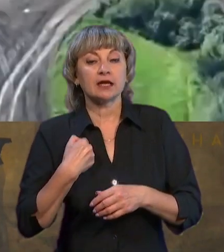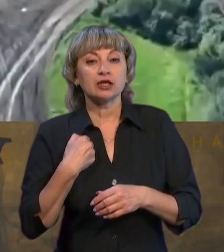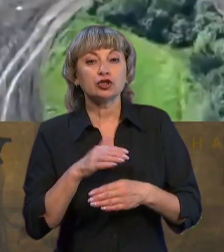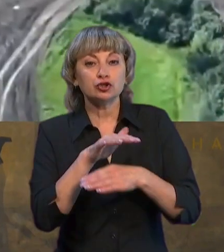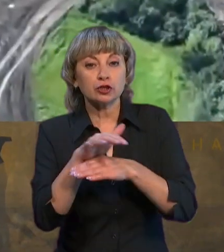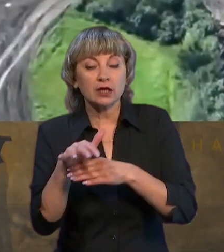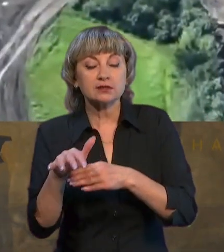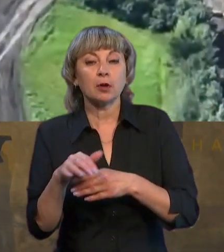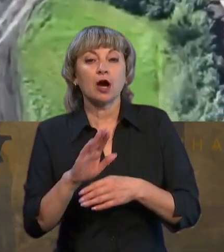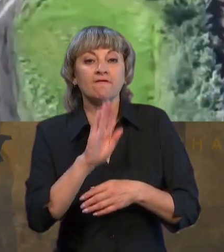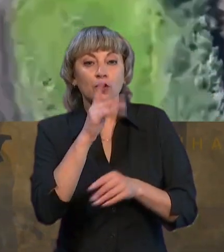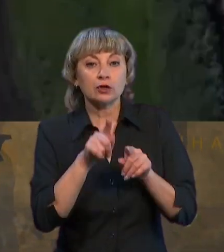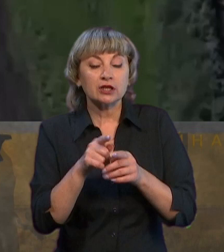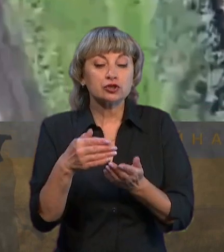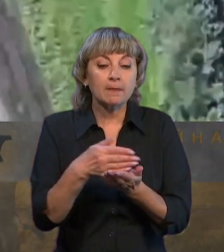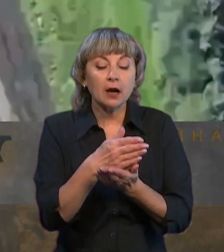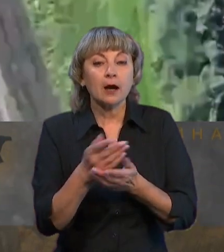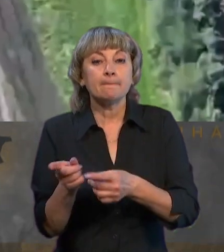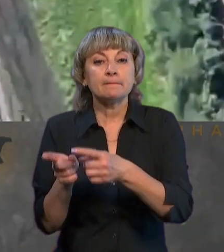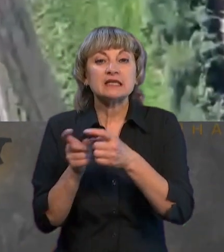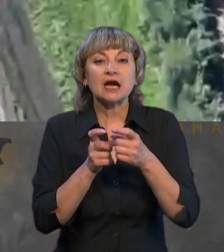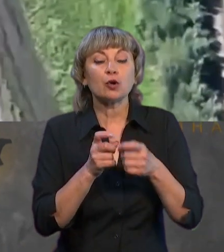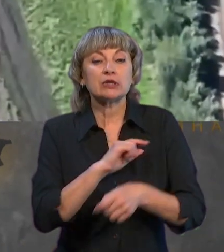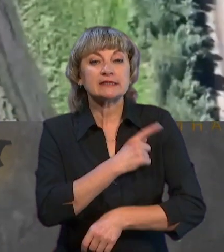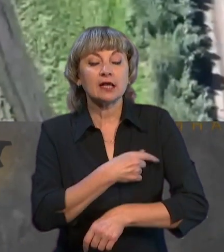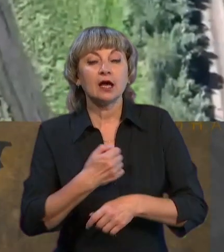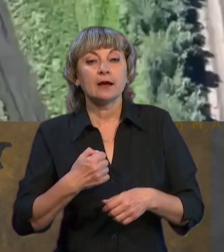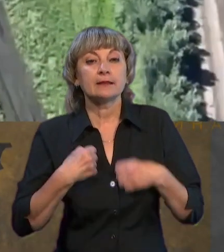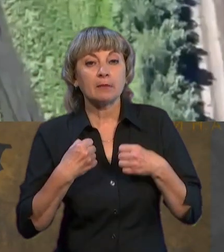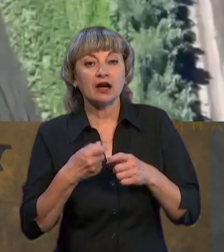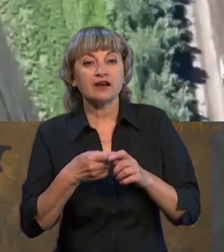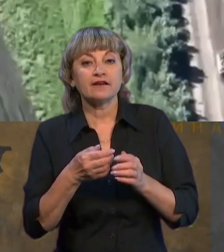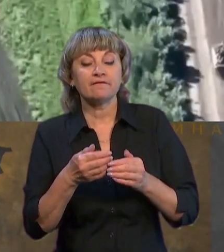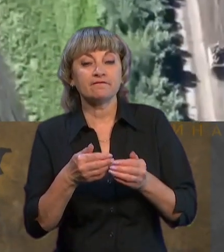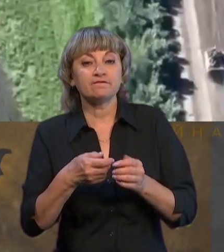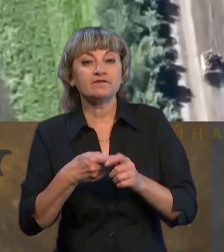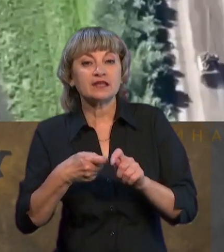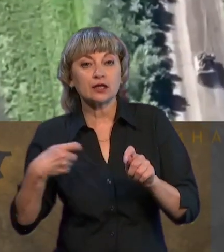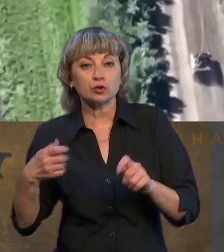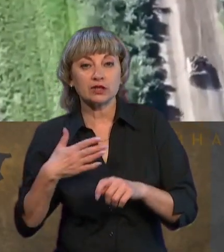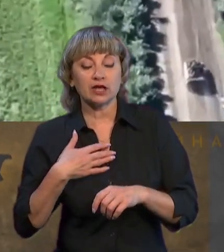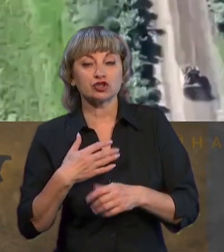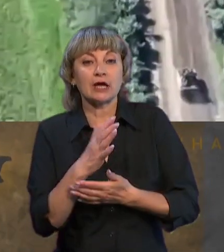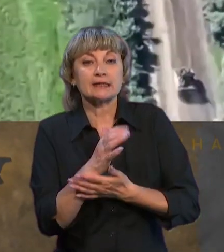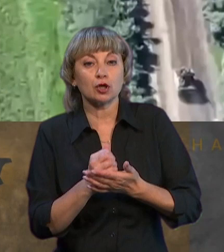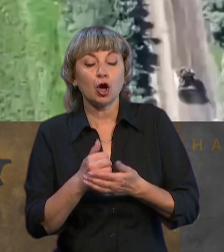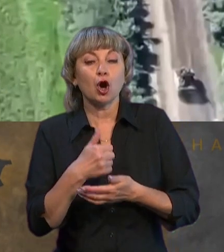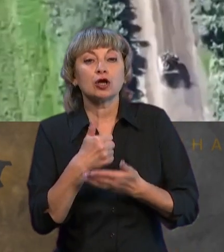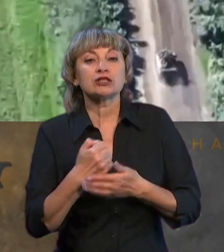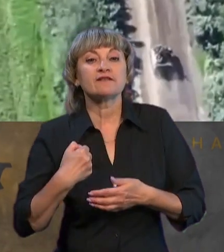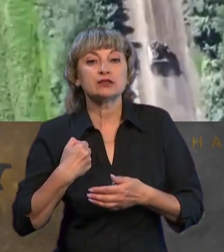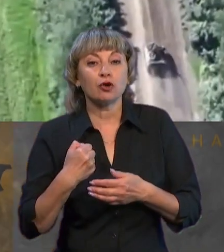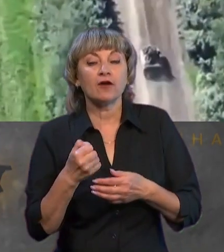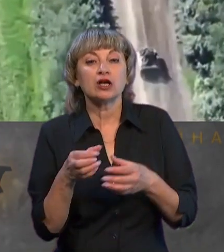маневрує під тягом сила, намагається відтягнути наші ресурси, основні військові частини від